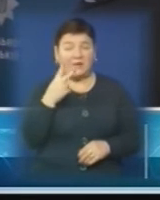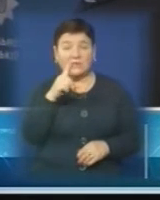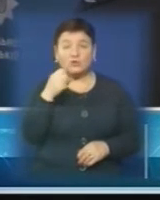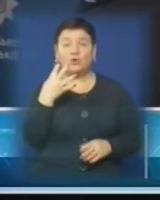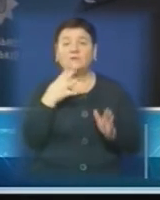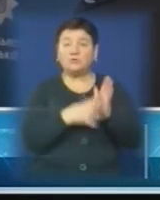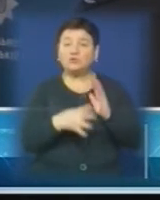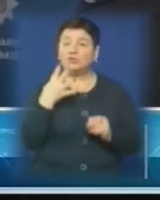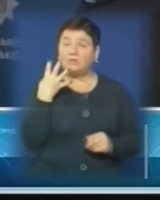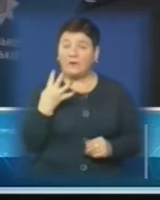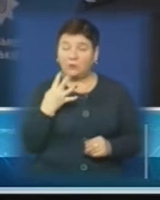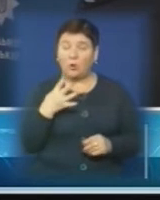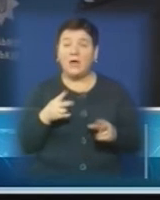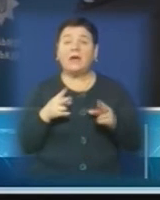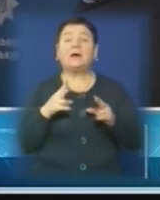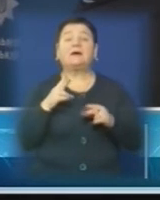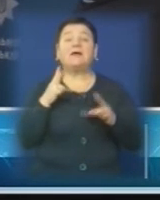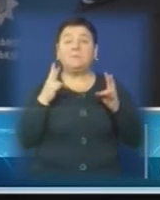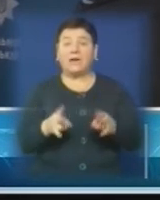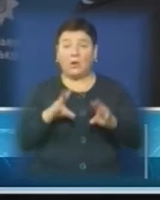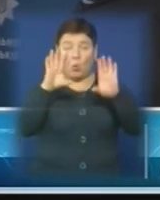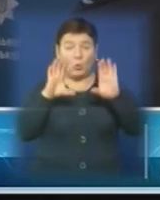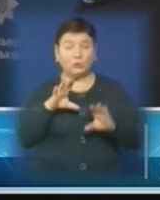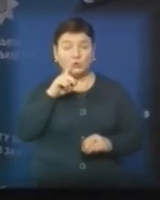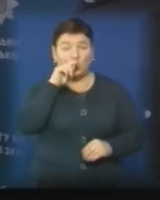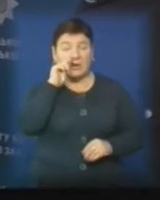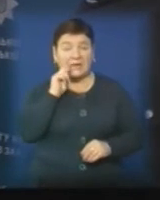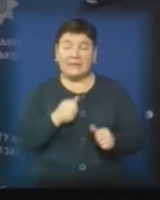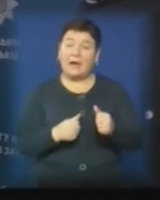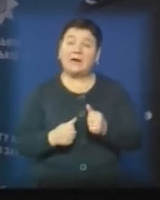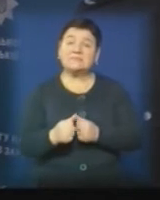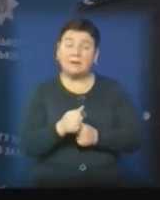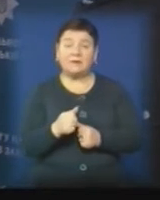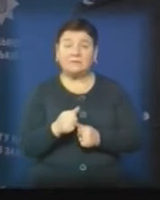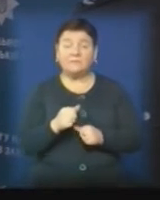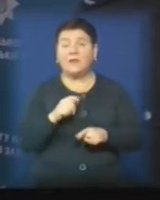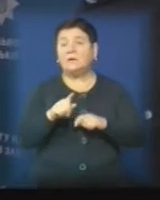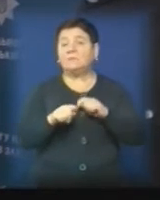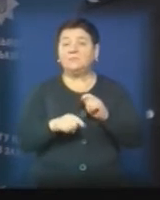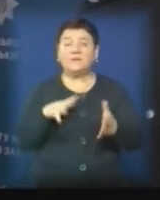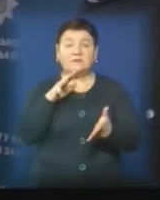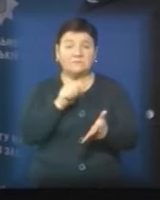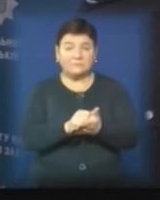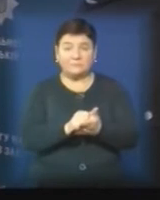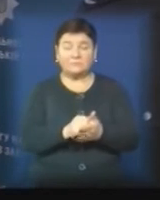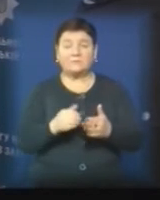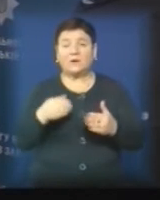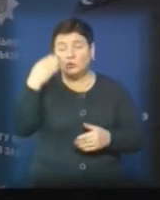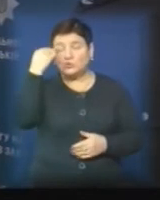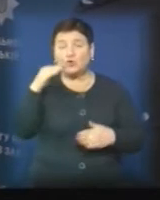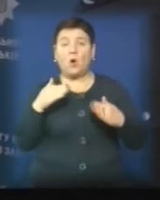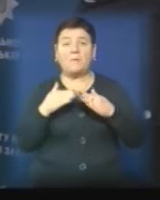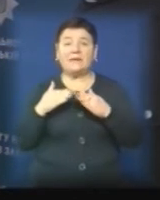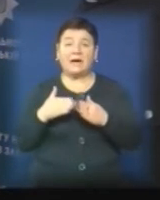194 Кримінального кодексу України, а саме умисне пошкодження знищення чужого майна